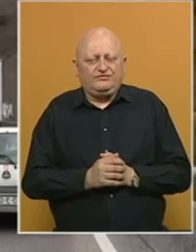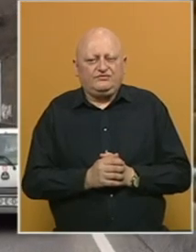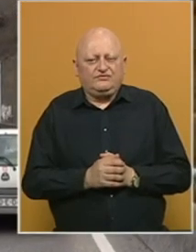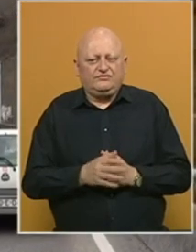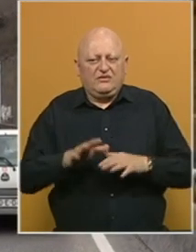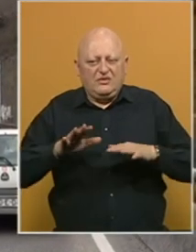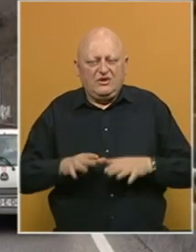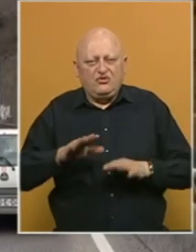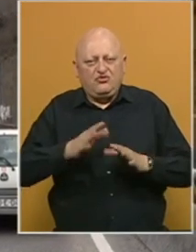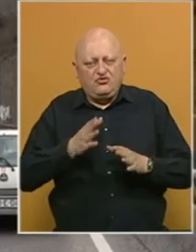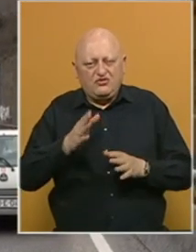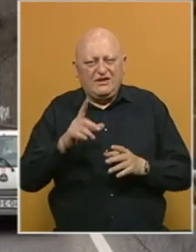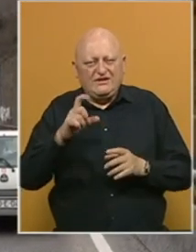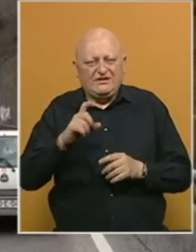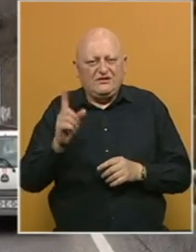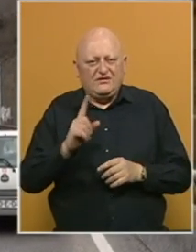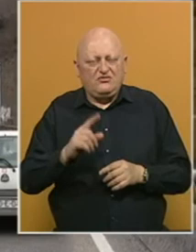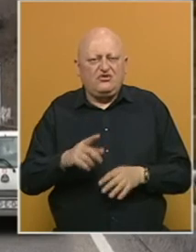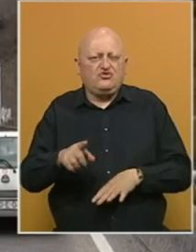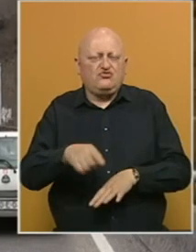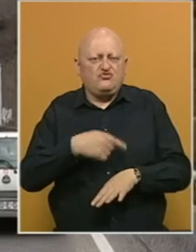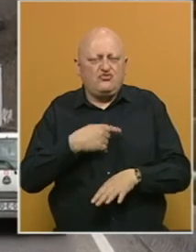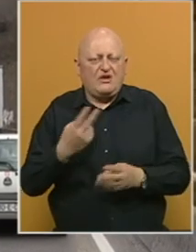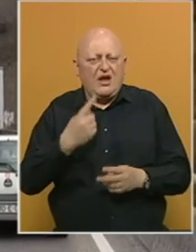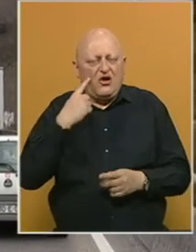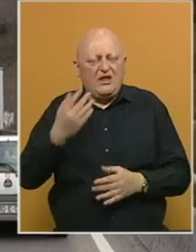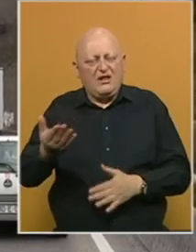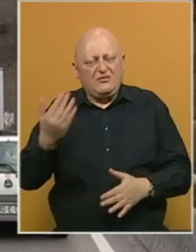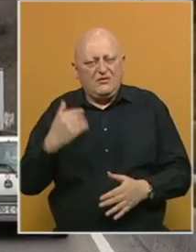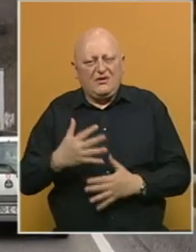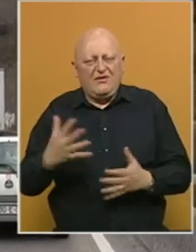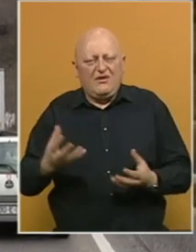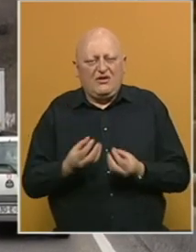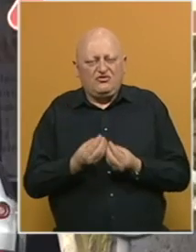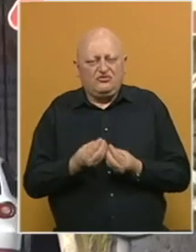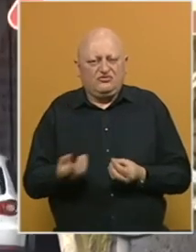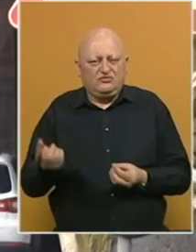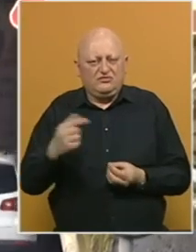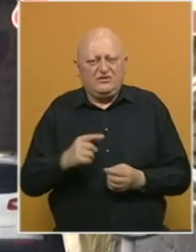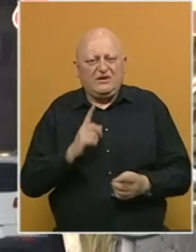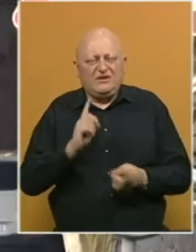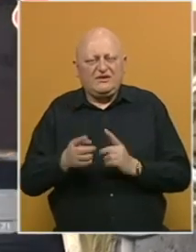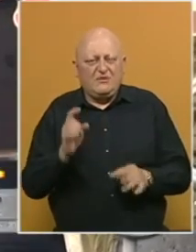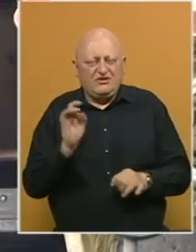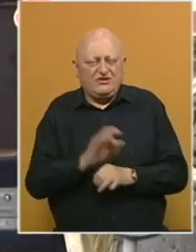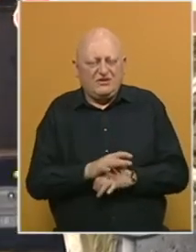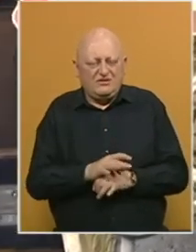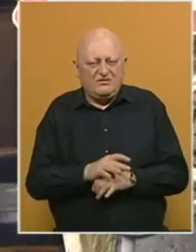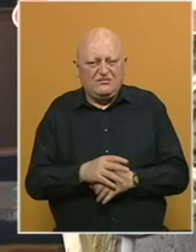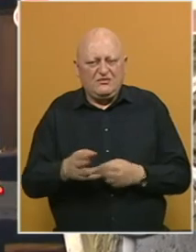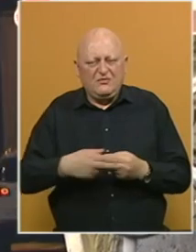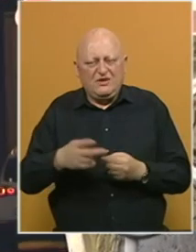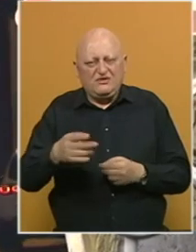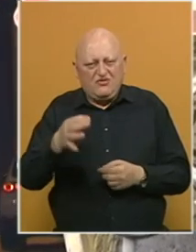Zastoji kod tunela Crnaja danas nisu bili dugotrajni kao dan ranije kada je velikim gužvama doprinijela i saobraćajna nesreća u blizini